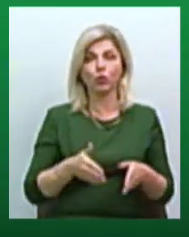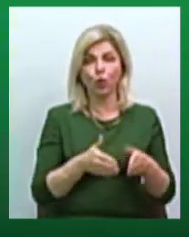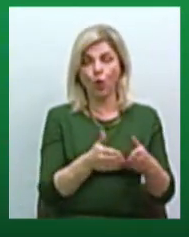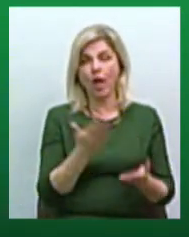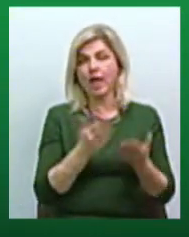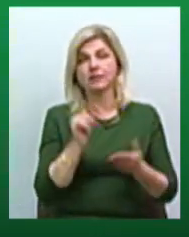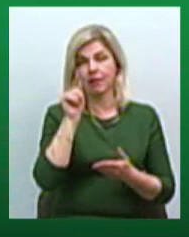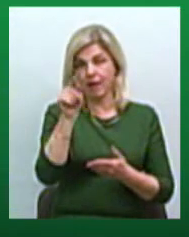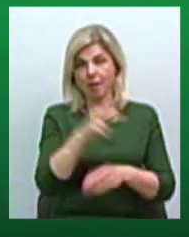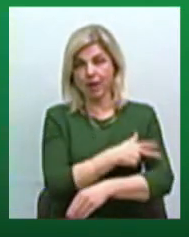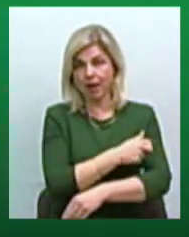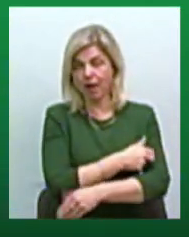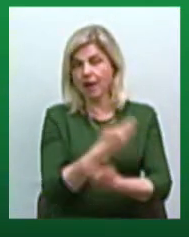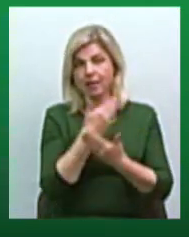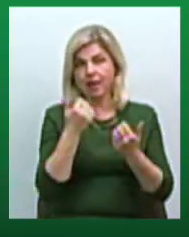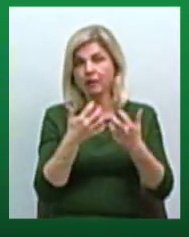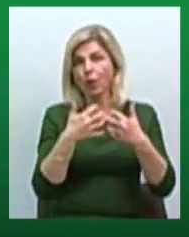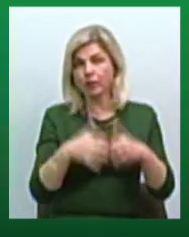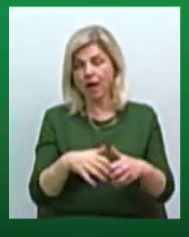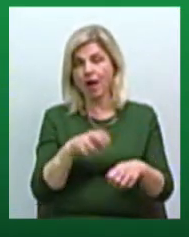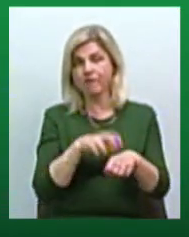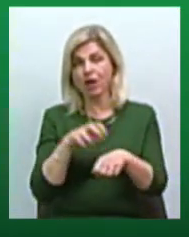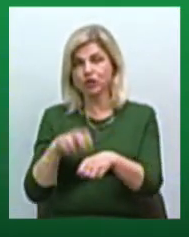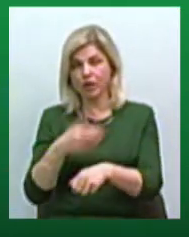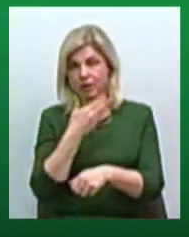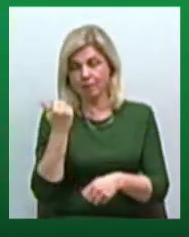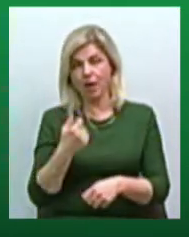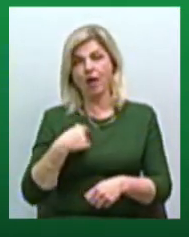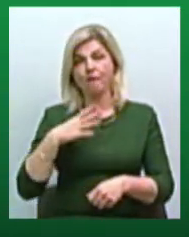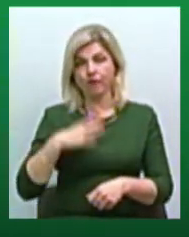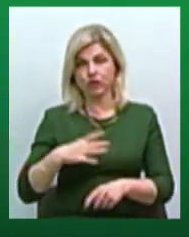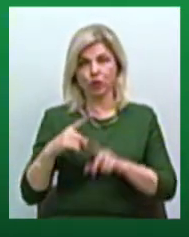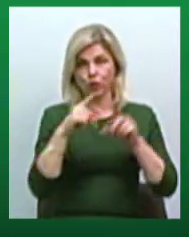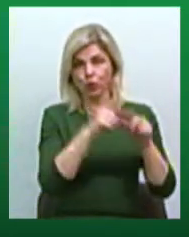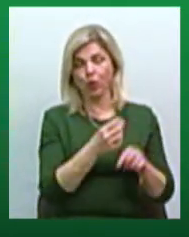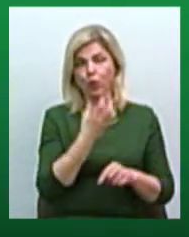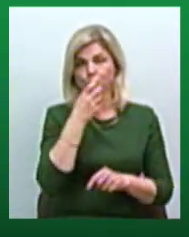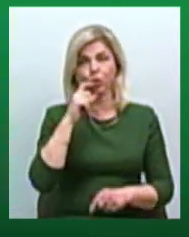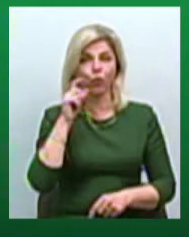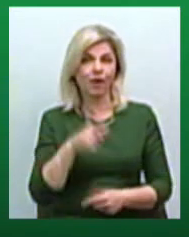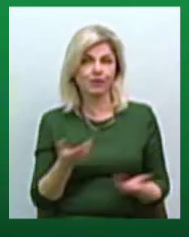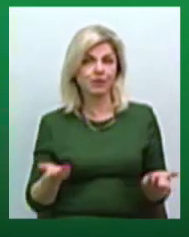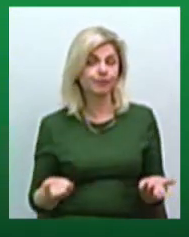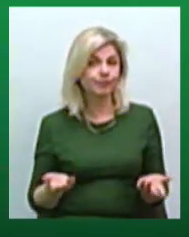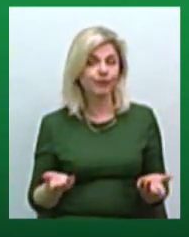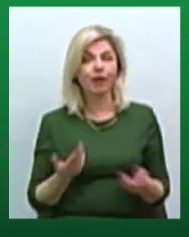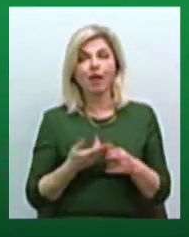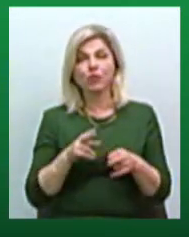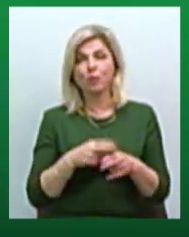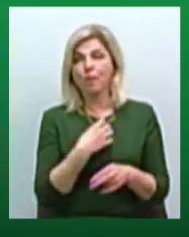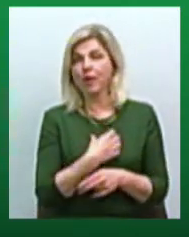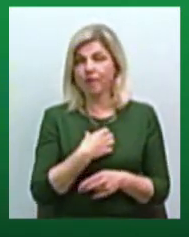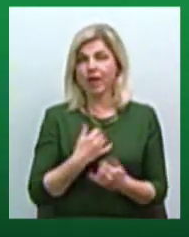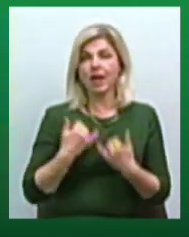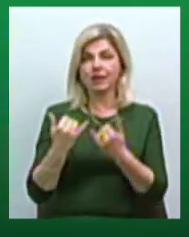ні обладнання, і ми там послугу не можемо отримати, а ми змушені їхати в Южноукраїнськ. Тому пріоритетом, наприклад, для